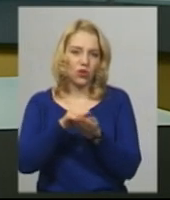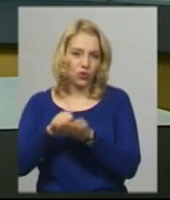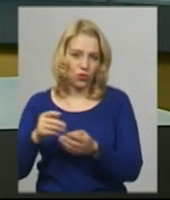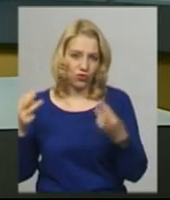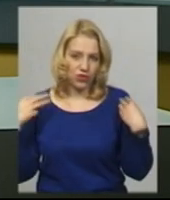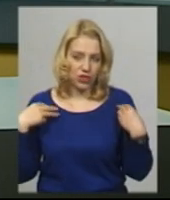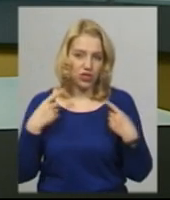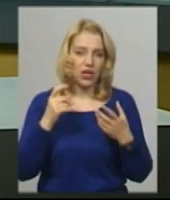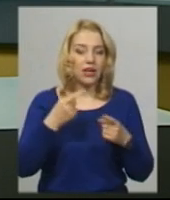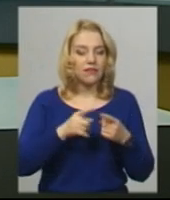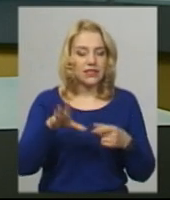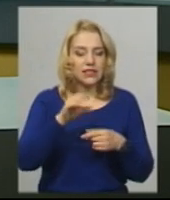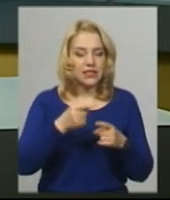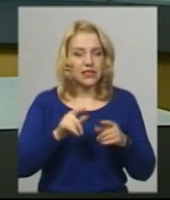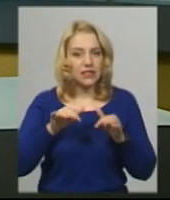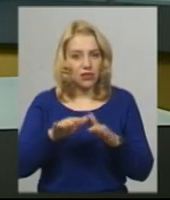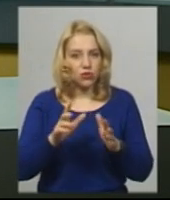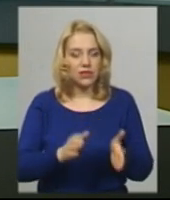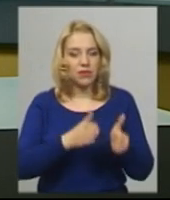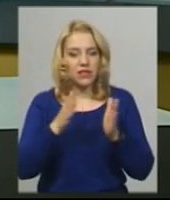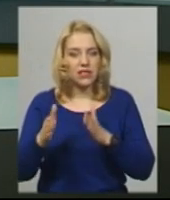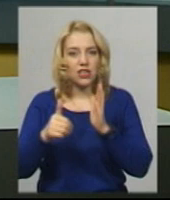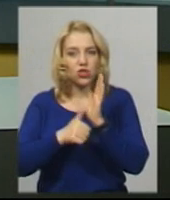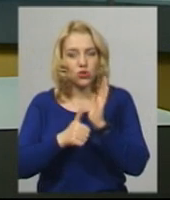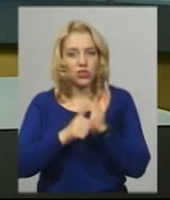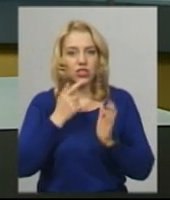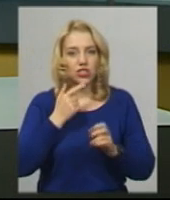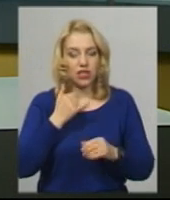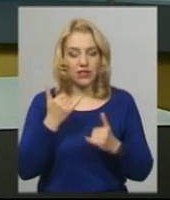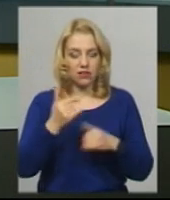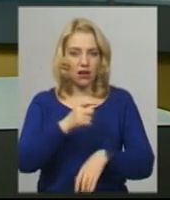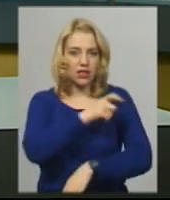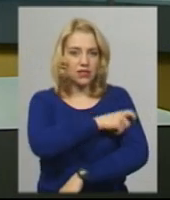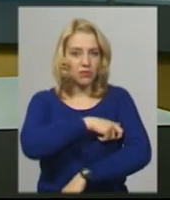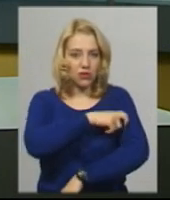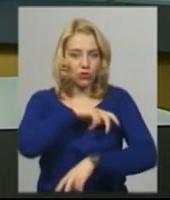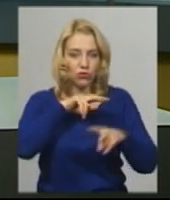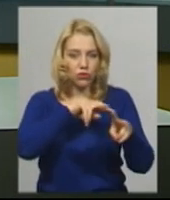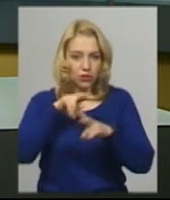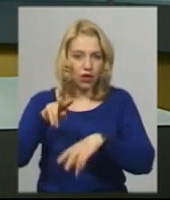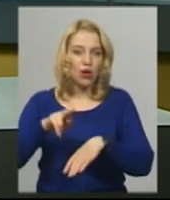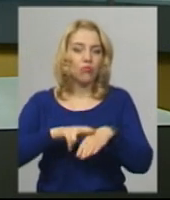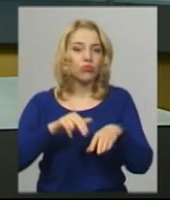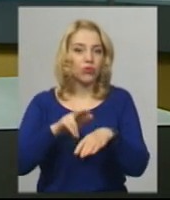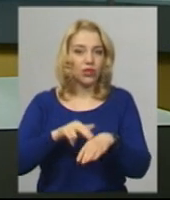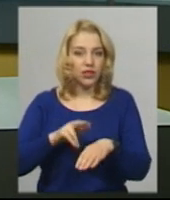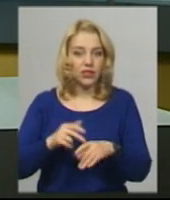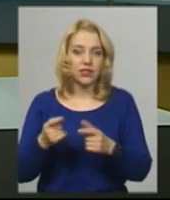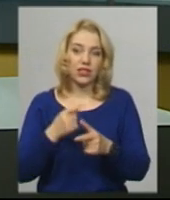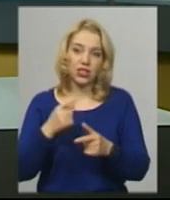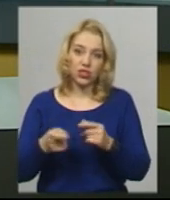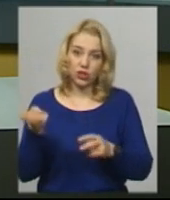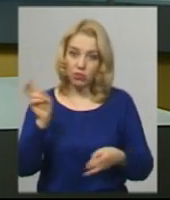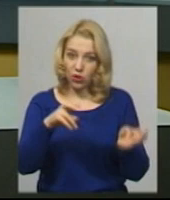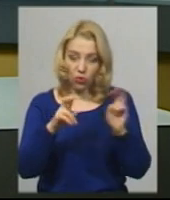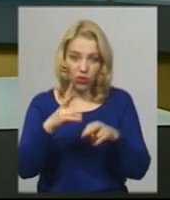перенесли на 6 червня. Зараз входи до цвинтарів патрулює поліція. Чи приходять містяни під час карантину на цвинтарі міста,